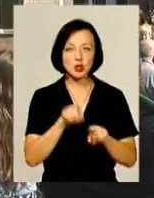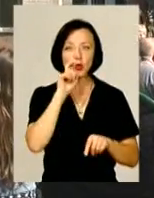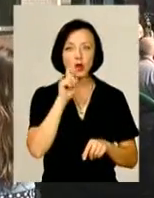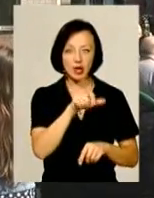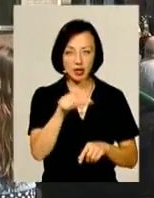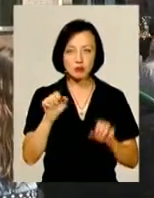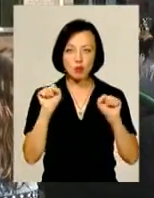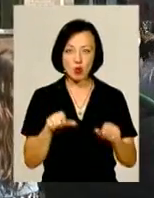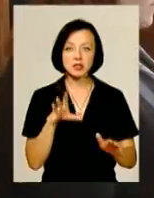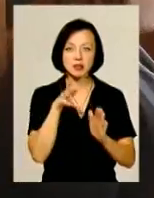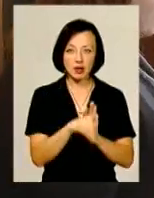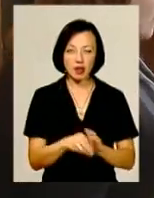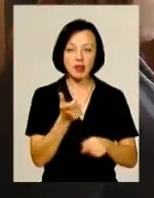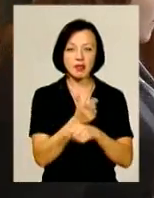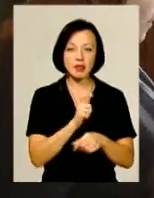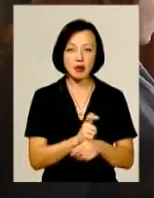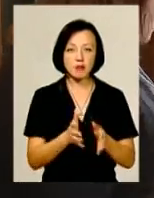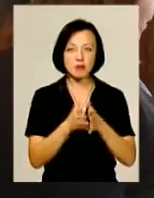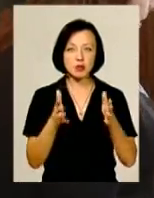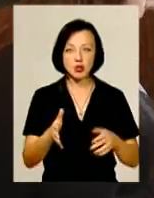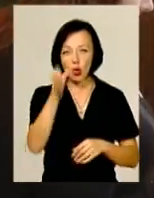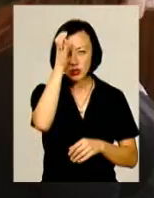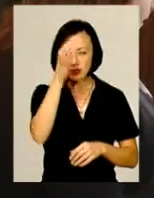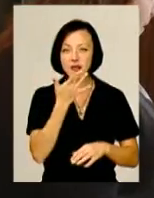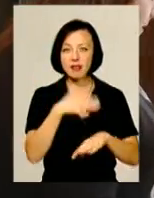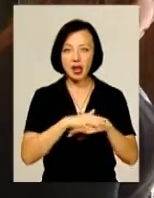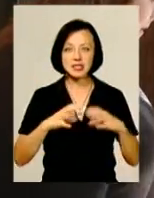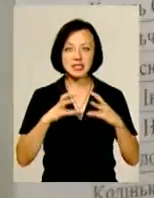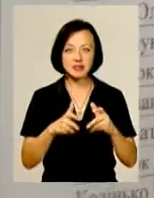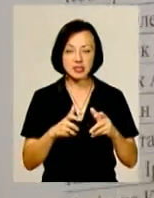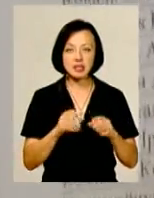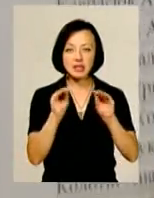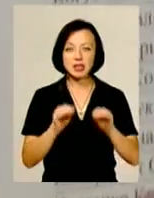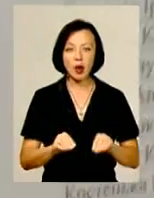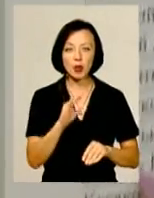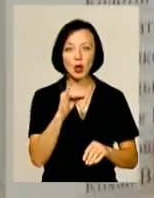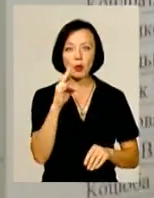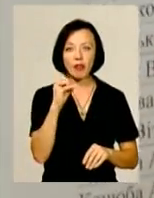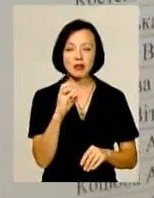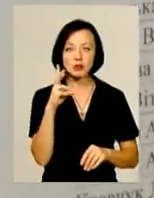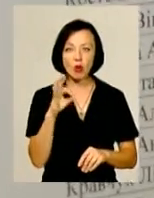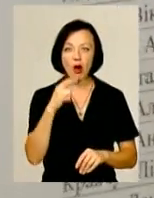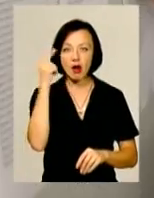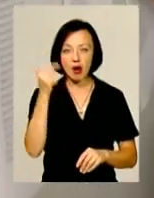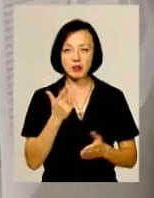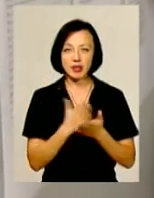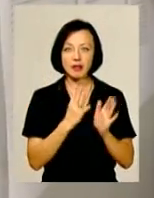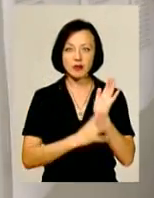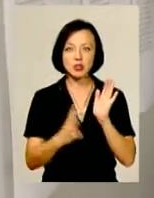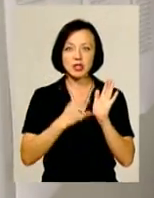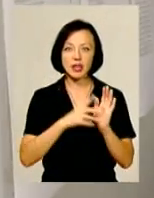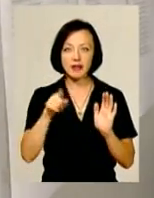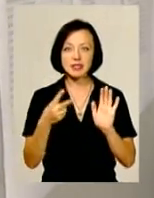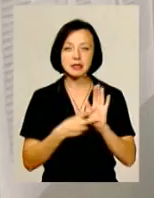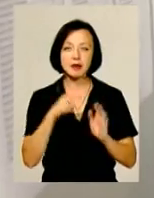можна зарахувати до однієї із найбільш освічених націй світу. За даними ЮНЕСКО, грамотними є 99,7